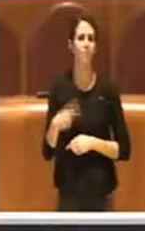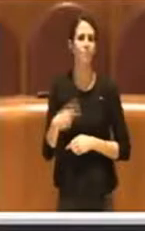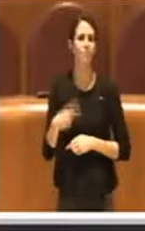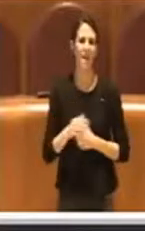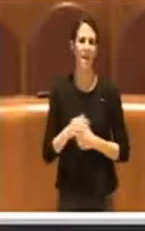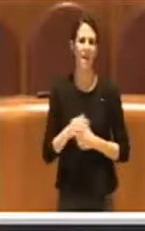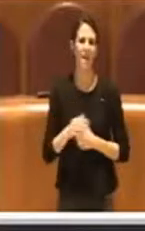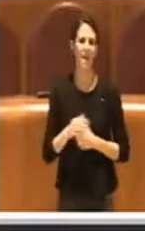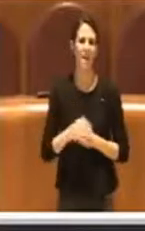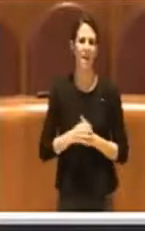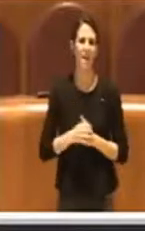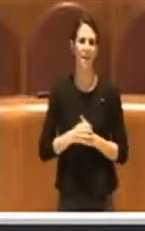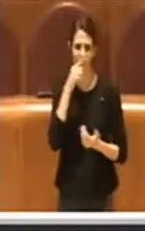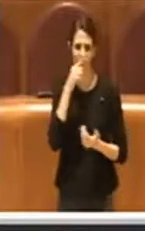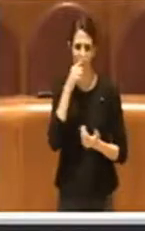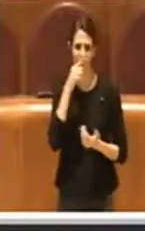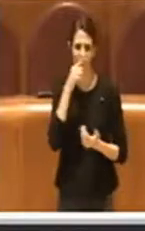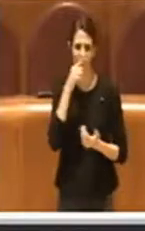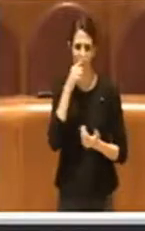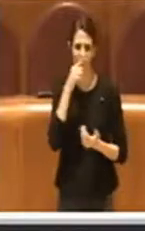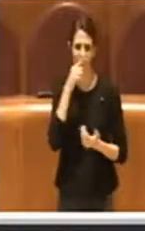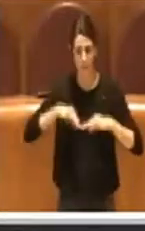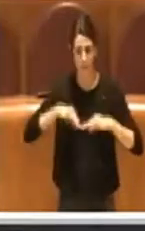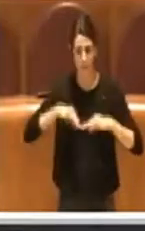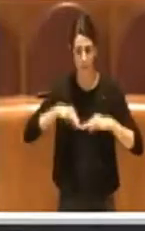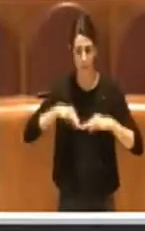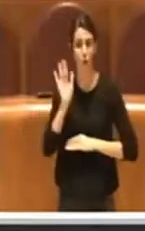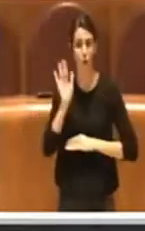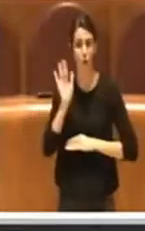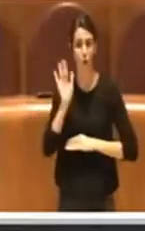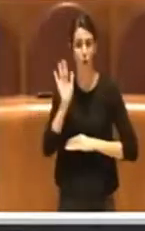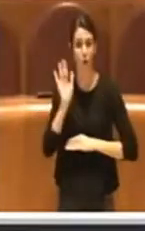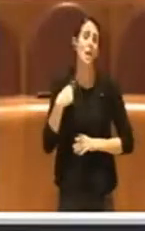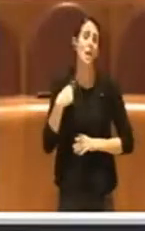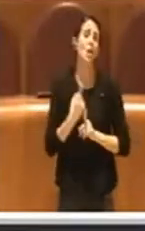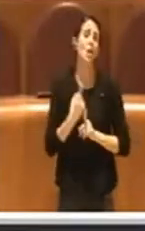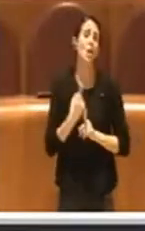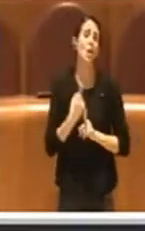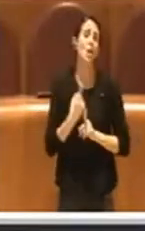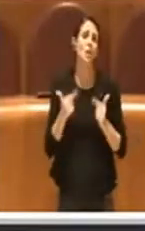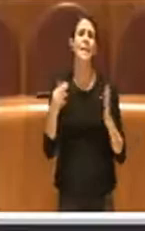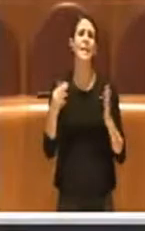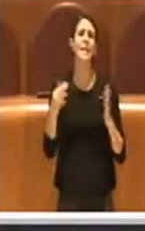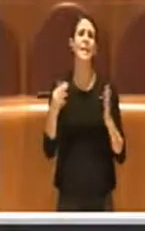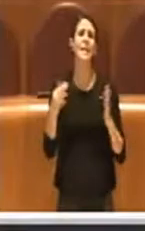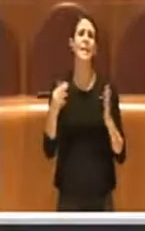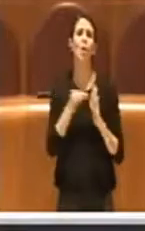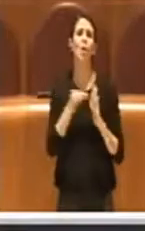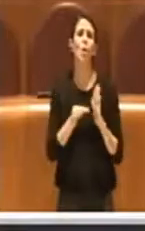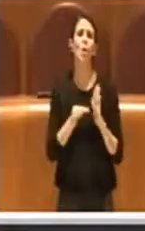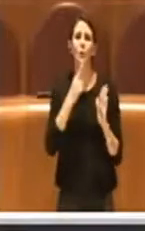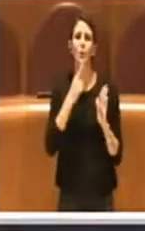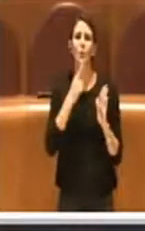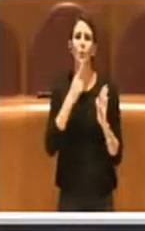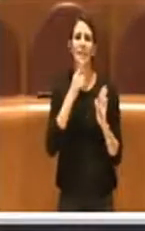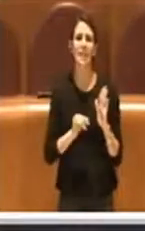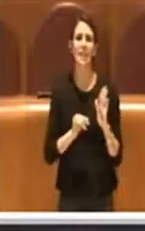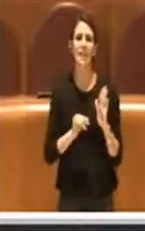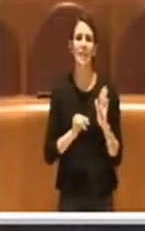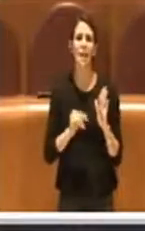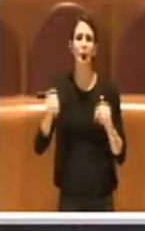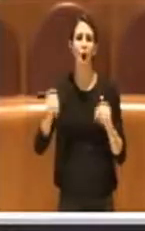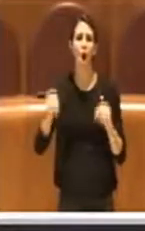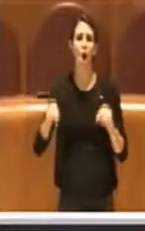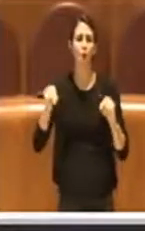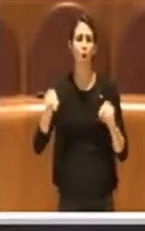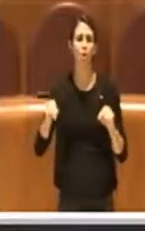fuori luogo, ovviamente la rispetto ma mi sento anche io in diritto, in dovere di chiarire i punti di chi già adesso, una zona di oggi,